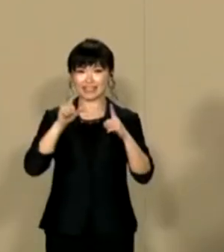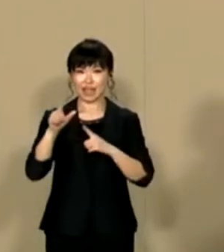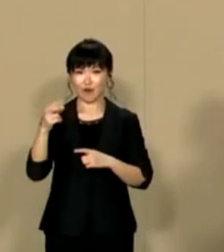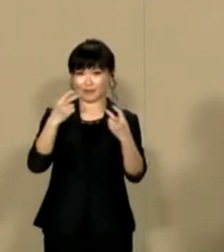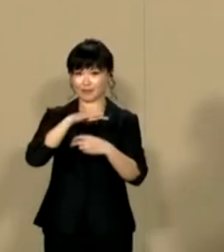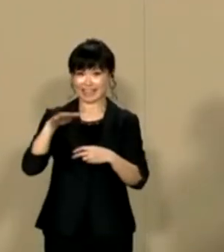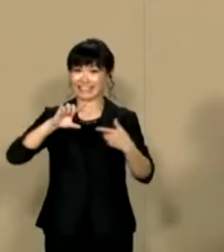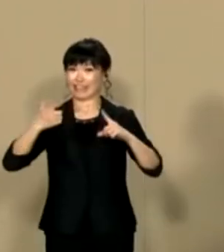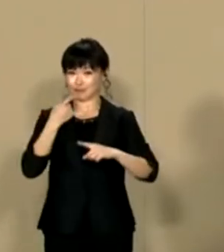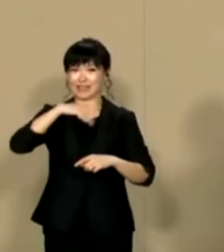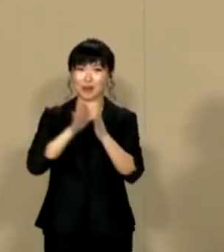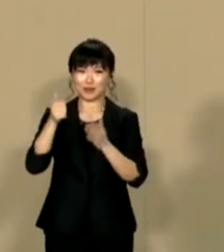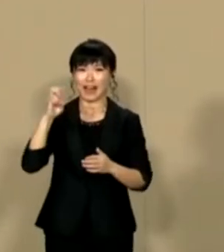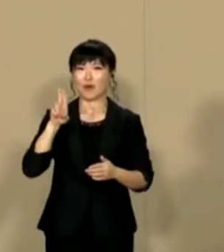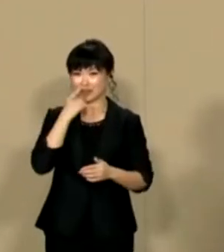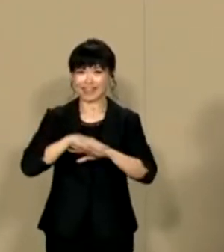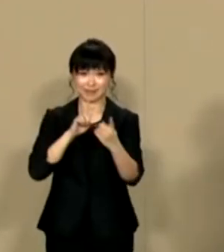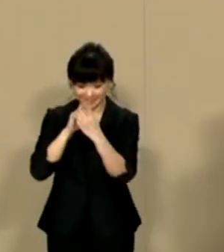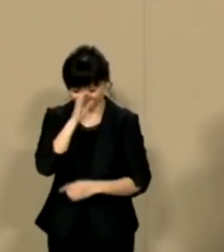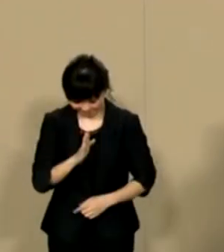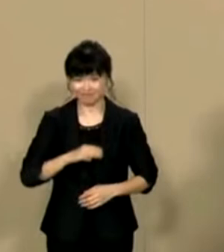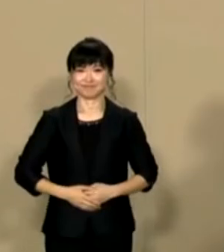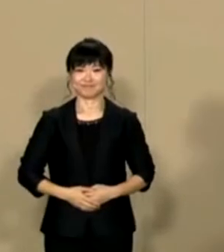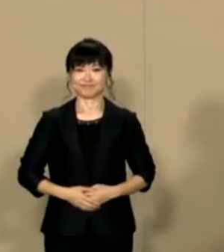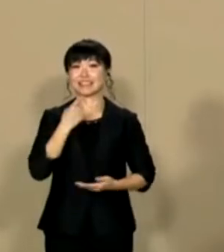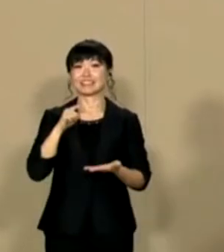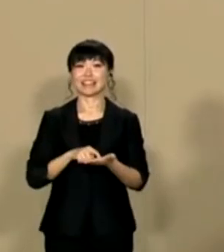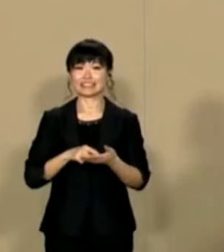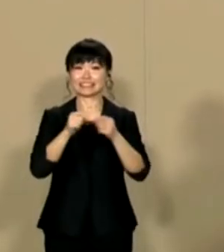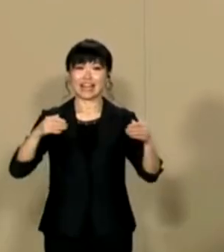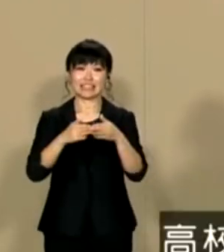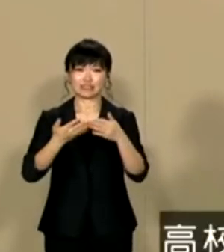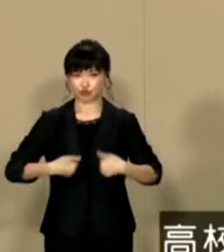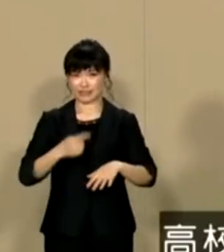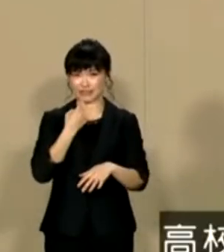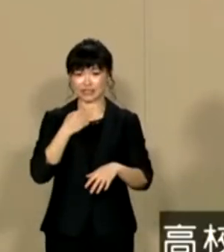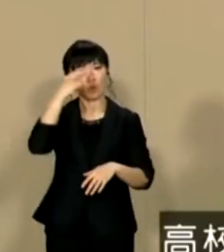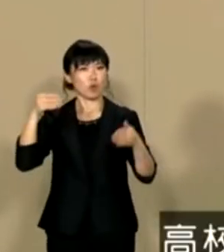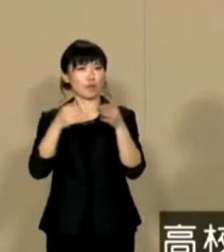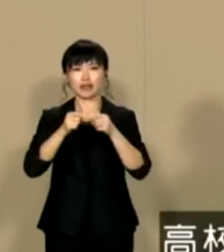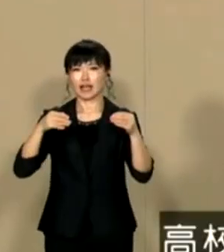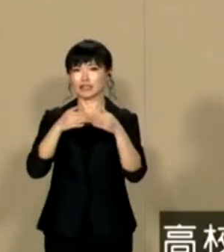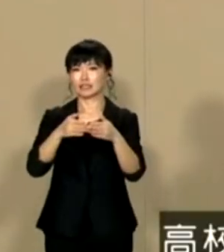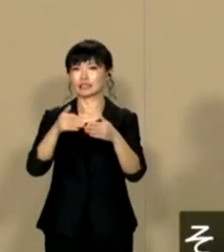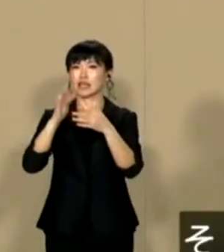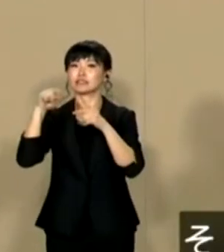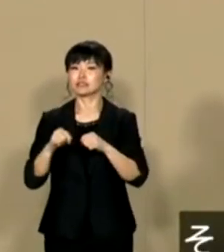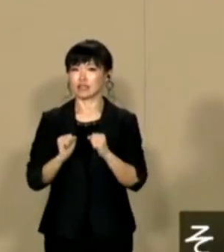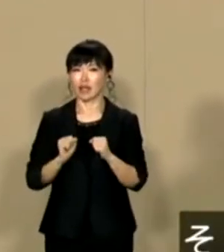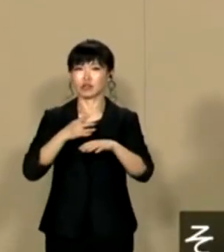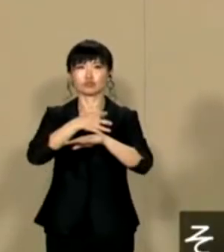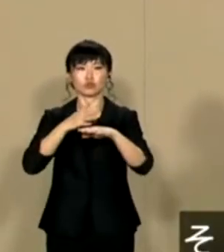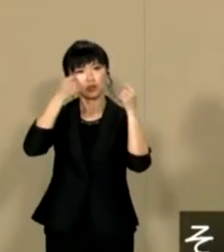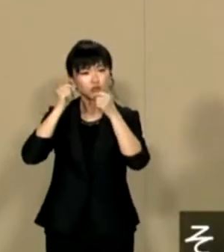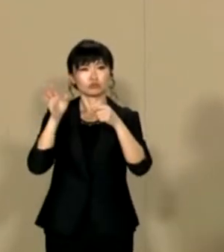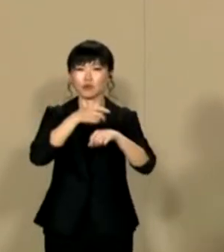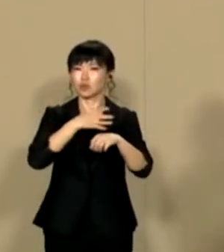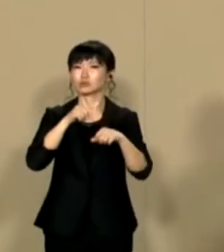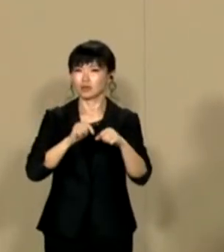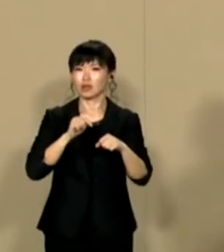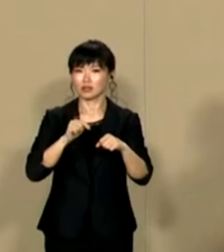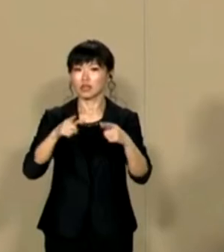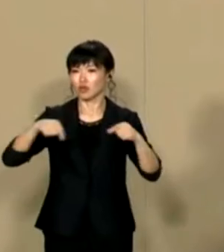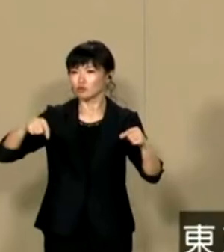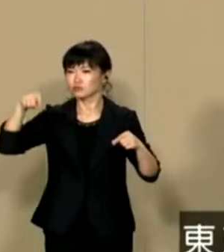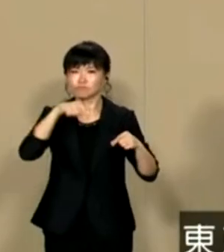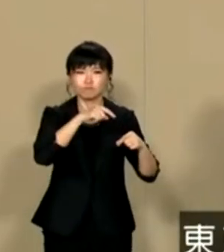NHKをご覧の皆さんジャナイホーの山本太郎と申します初めましてよろしくお願いします簡単に長崎県出身です高校までは長崎におりましたが大学で四国に出てそこからはいろんな授業大学でターの仕事と